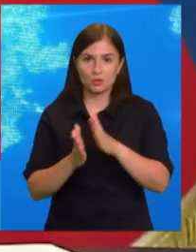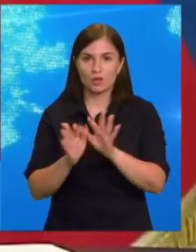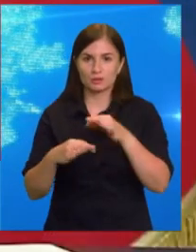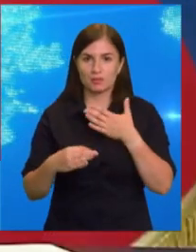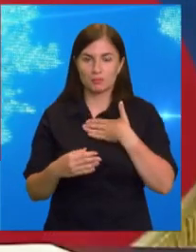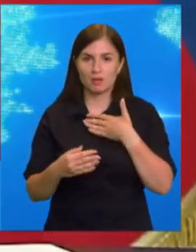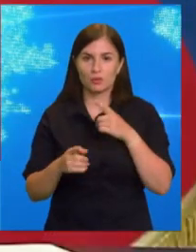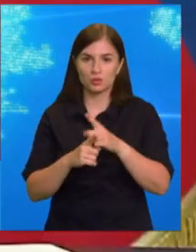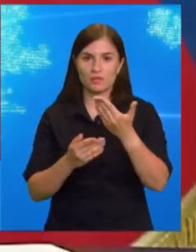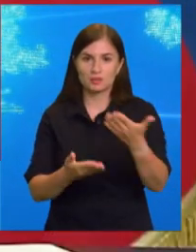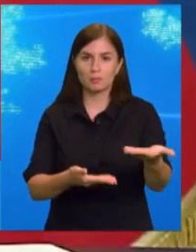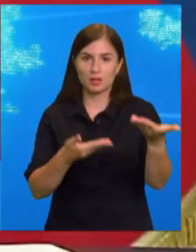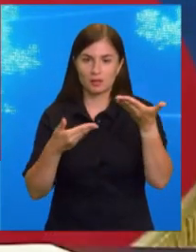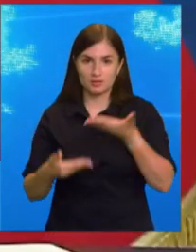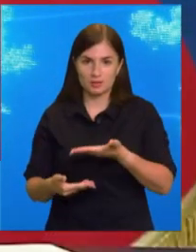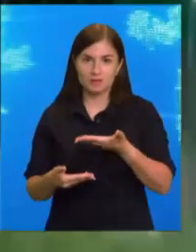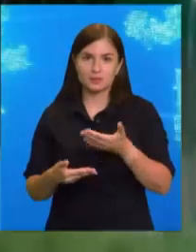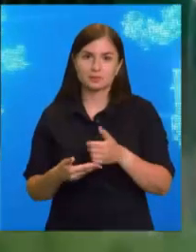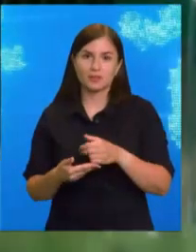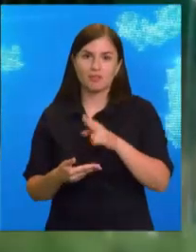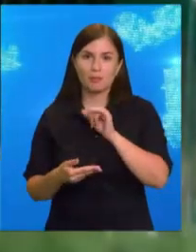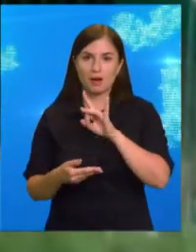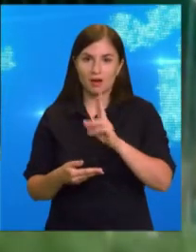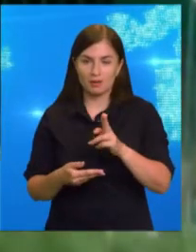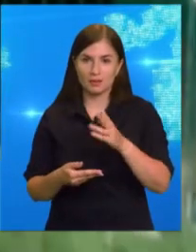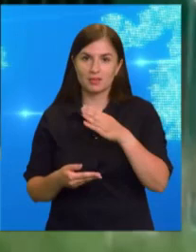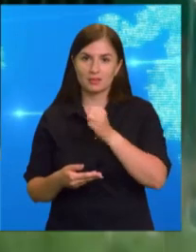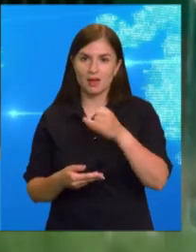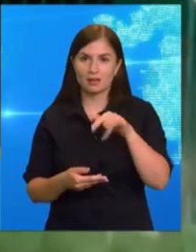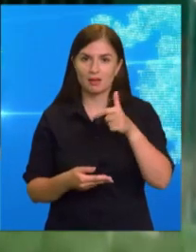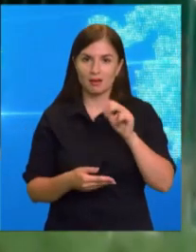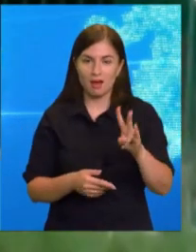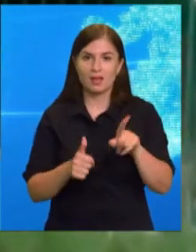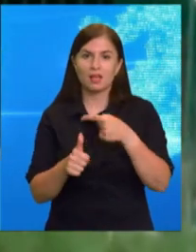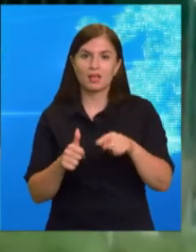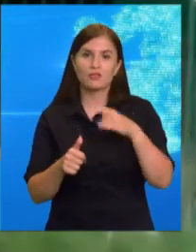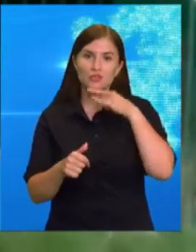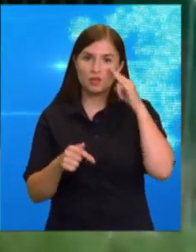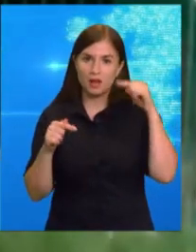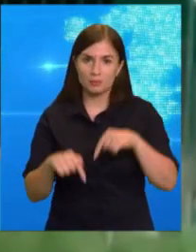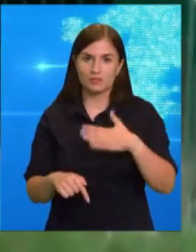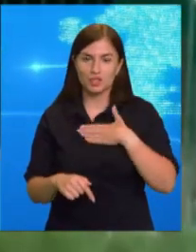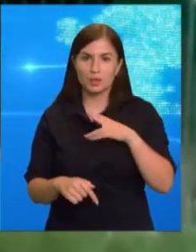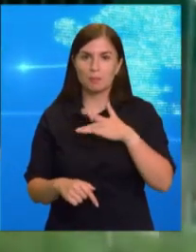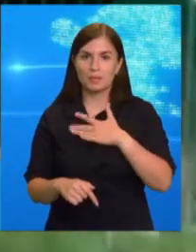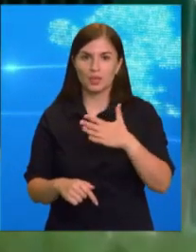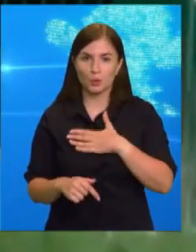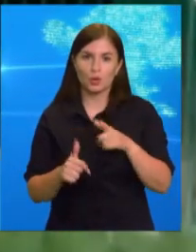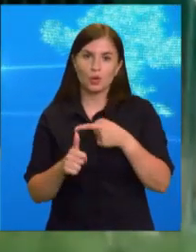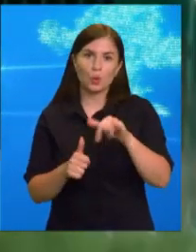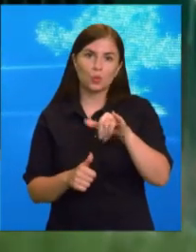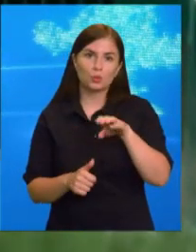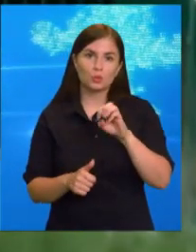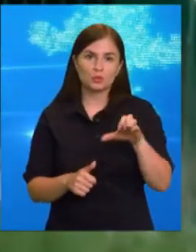Либо в парк Тайган, где мы можем встретиться и посмотреть вот эту красоту. Либо к нам в Челябинск, наш приют, либо в утес, где живет